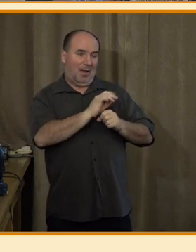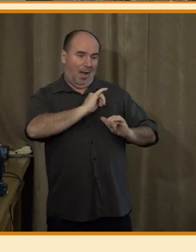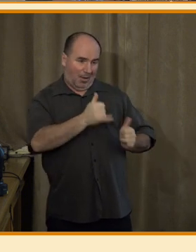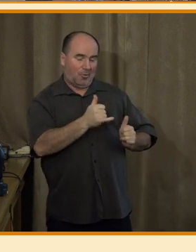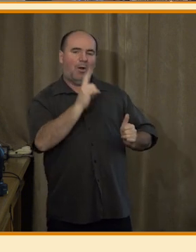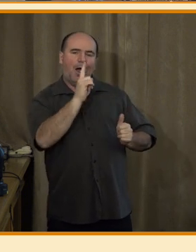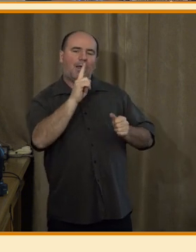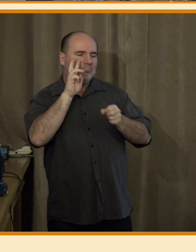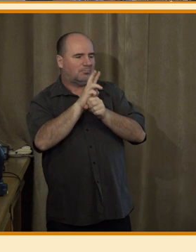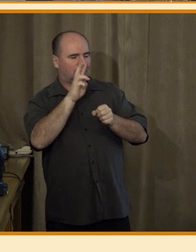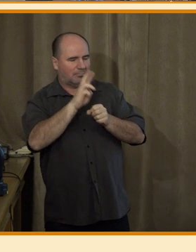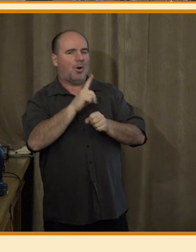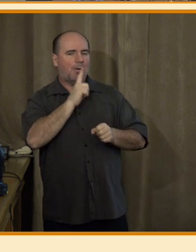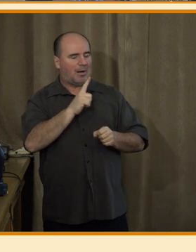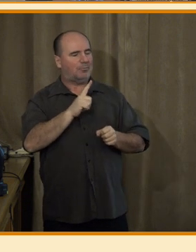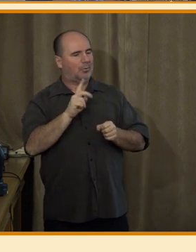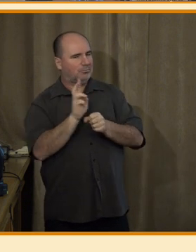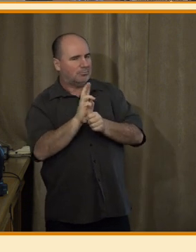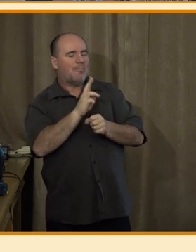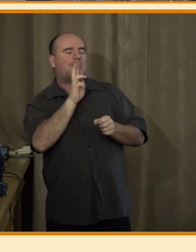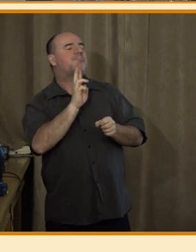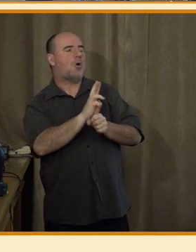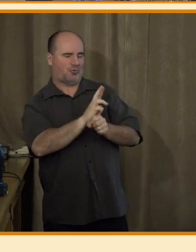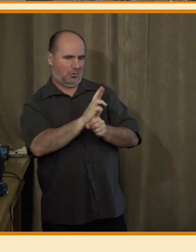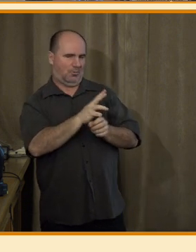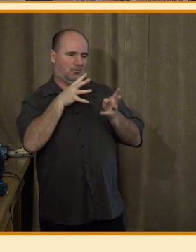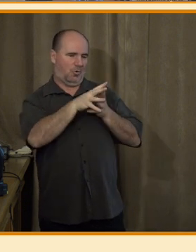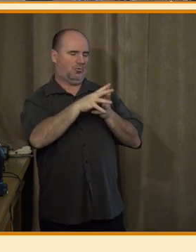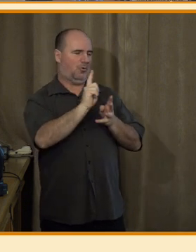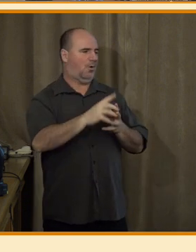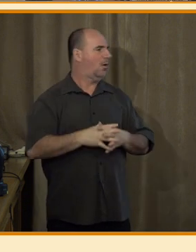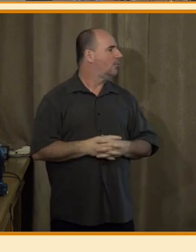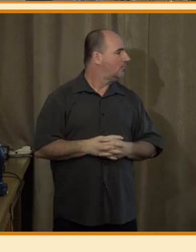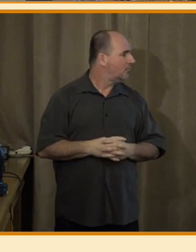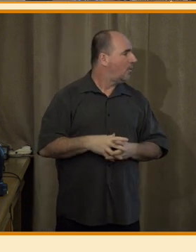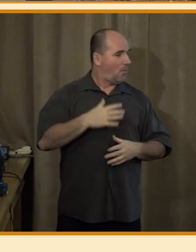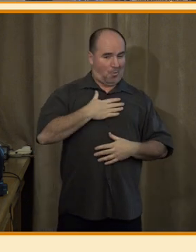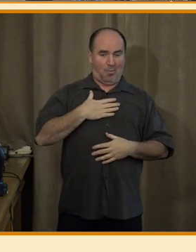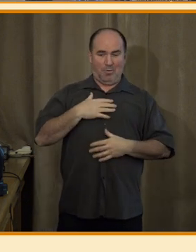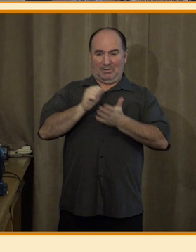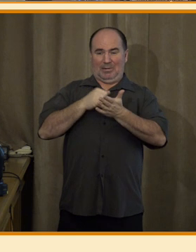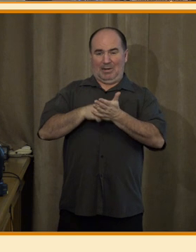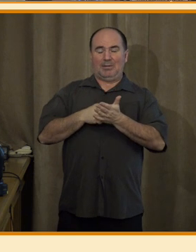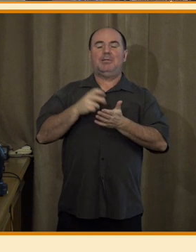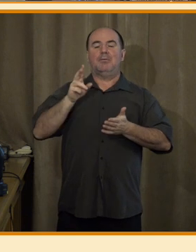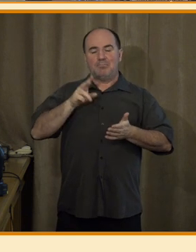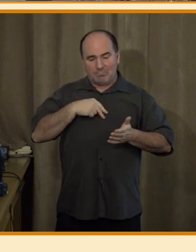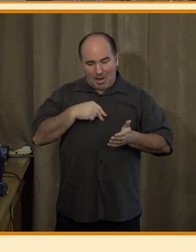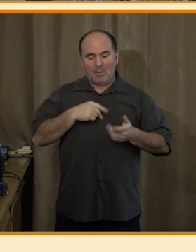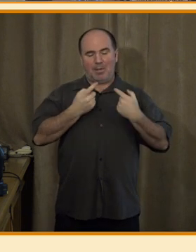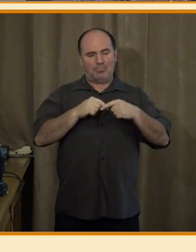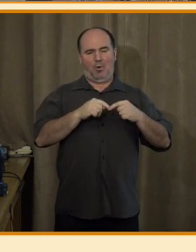pozor. V rámci redakčního systému například máme nasazen nástroj na návrhy titulků a